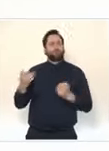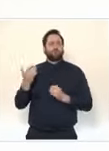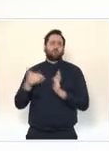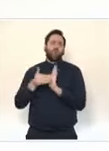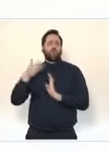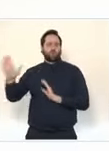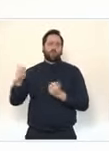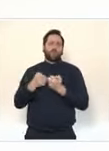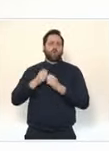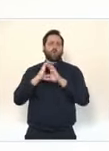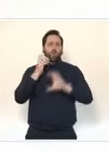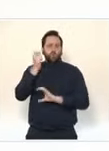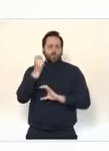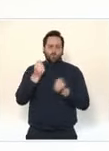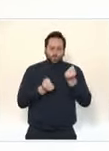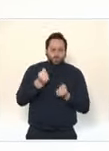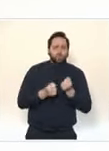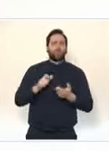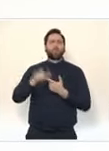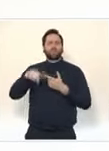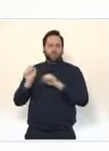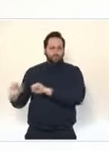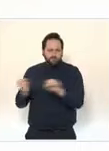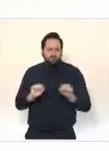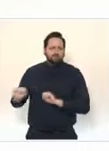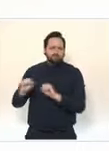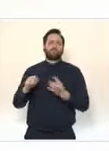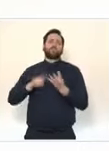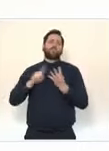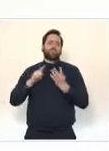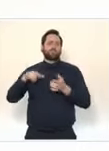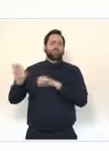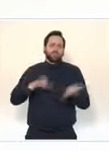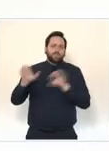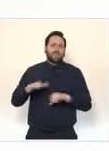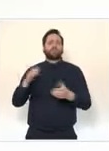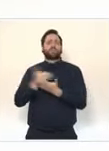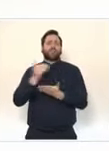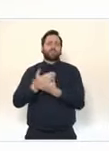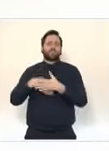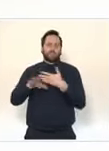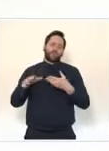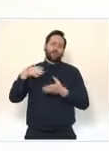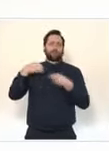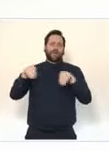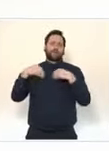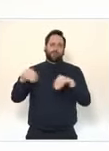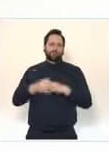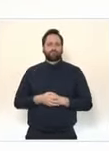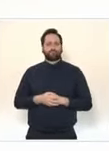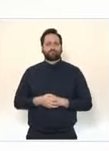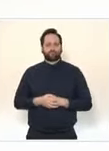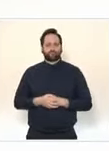conducteurs de bus, les agents de propreté ou encore les salariés des grandes surfaces commerciales. La liste de toutes ces professions a été